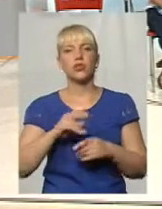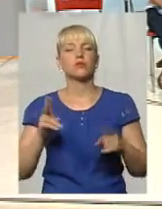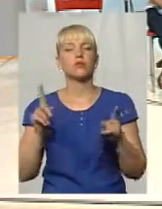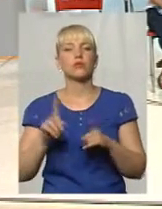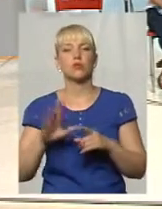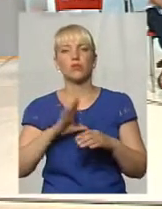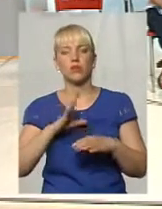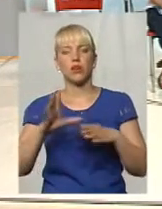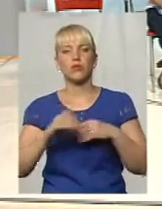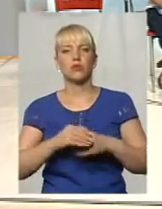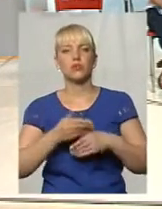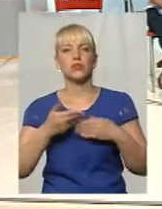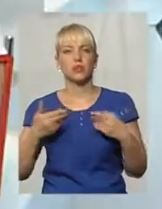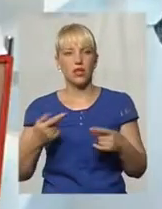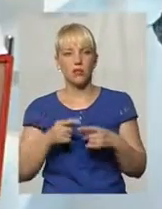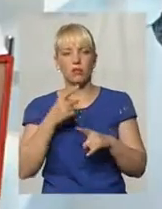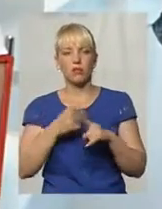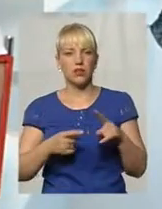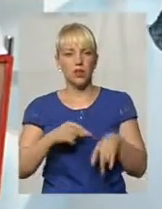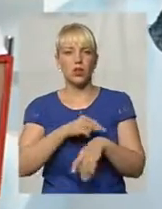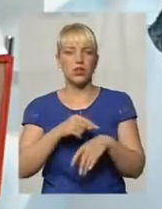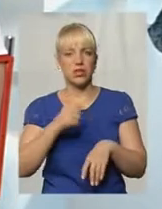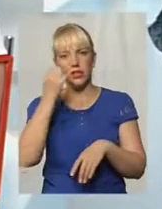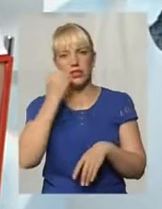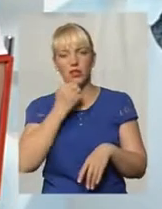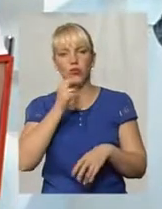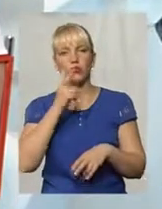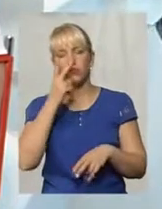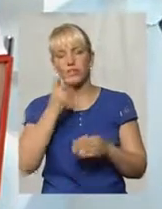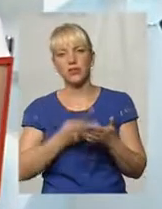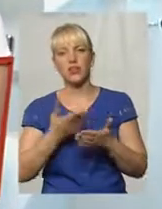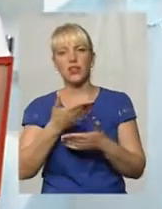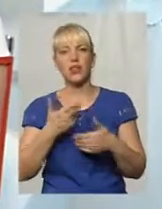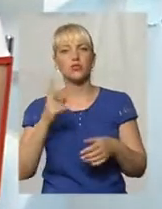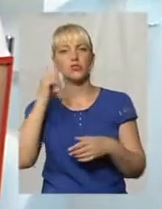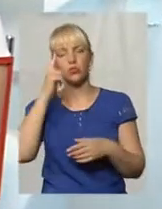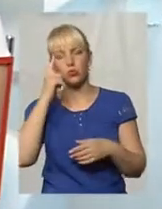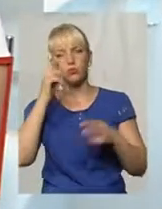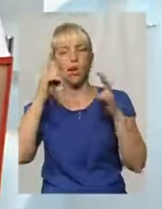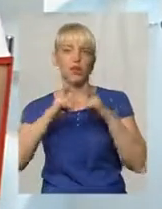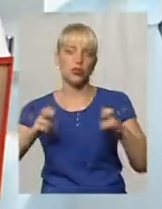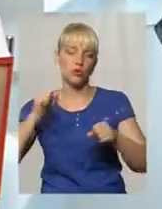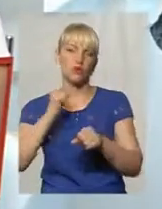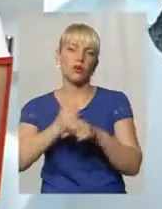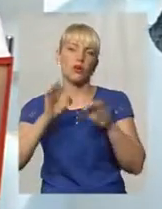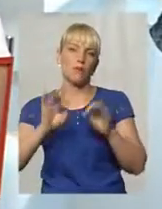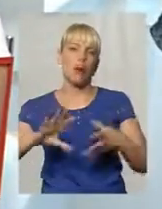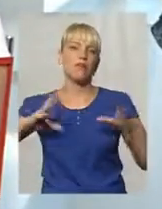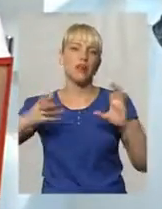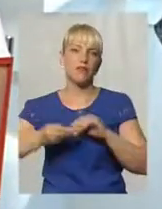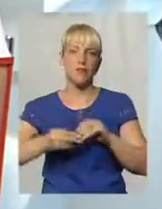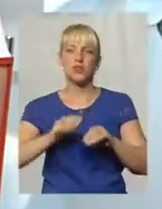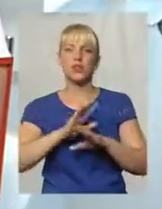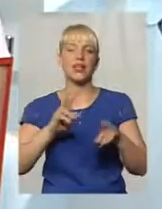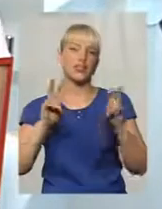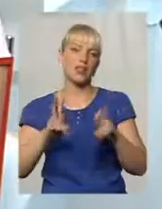що були з нами цих півгодини. Дякую всім глядачам, хто нас дивився, хто думає, аналізує, робить правильні висновки і не